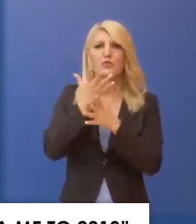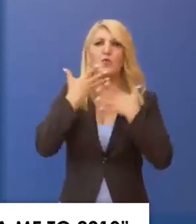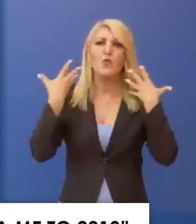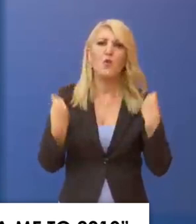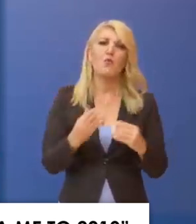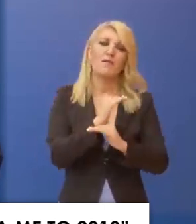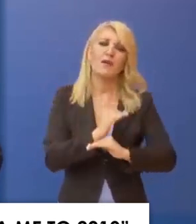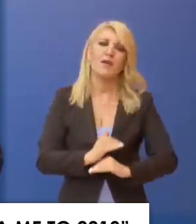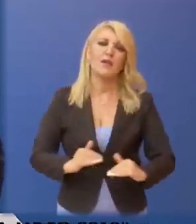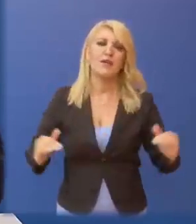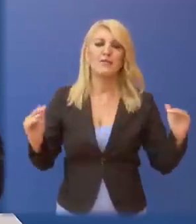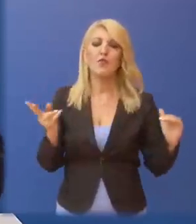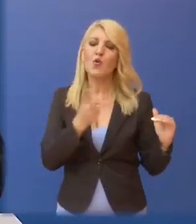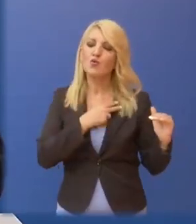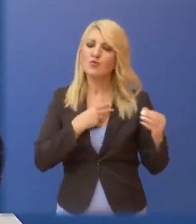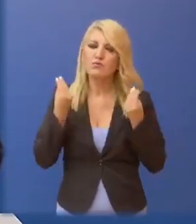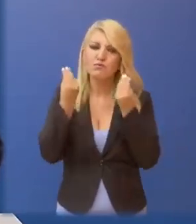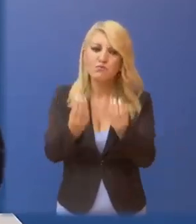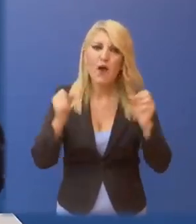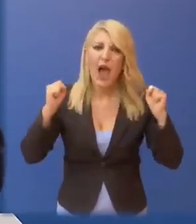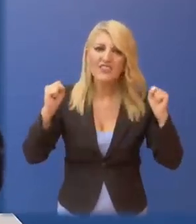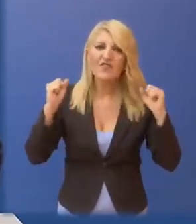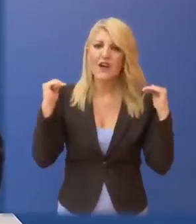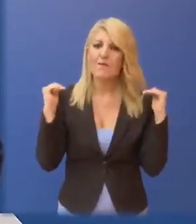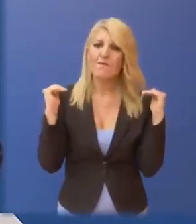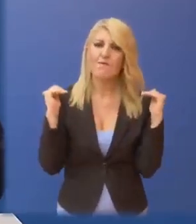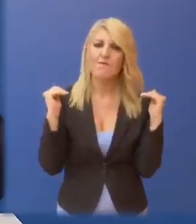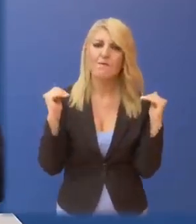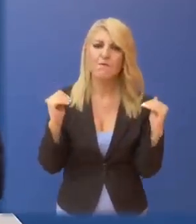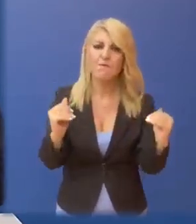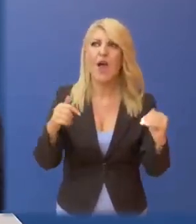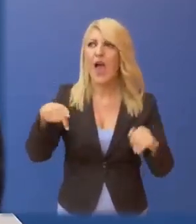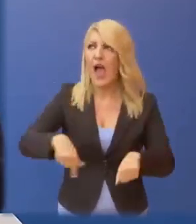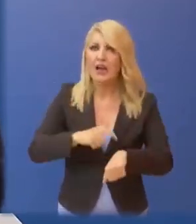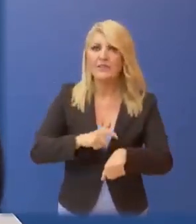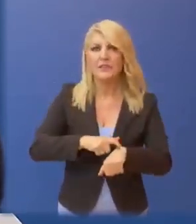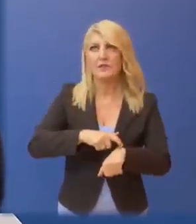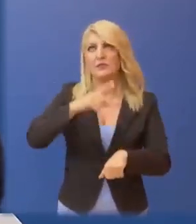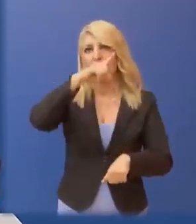να διαμορφώσει συνθήκες ασφάλειας και σταθερότητας που τόσο πολύ είναι ζητούμενο στους ταραγμένους χαιρούς που ζούμε.